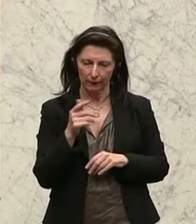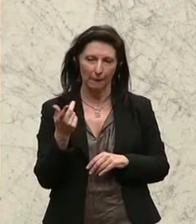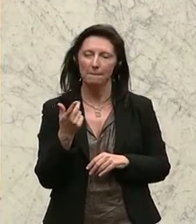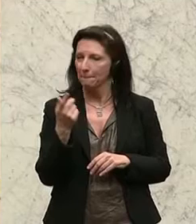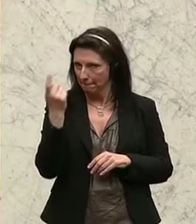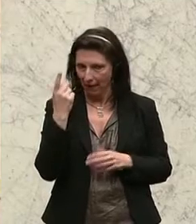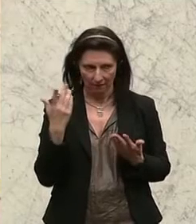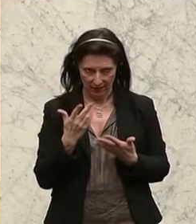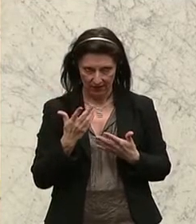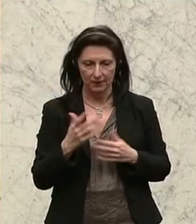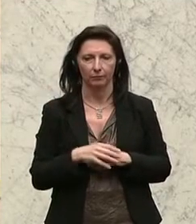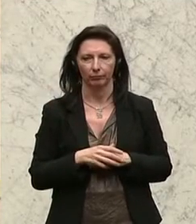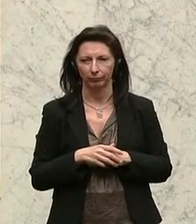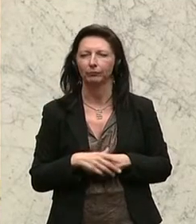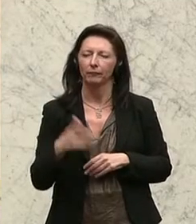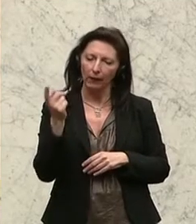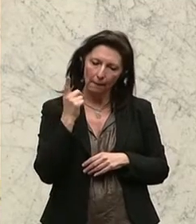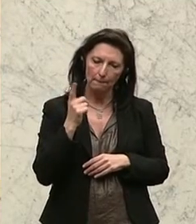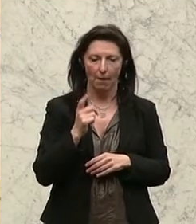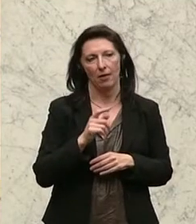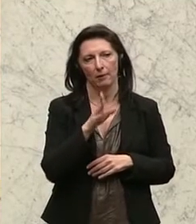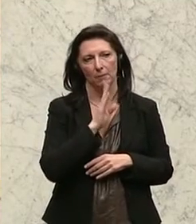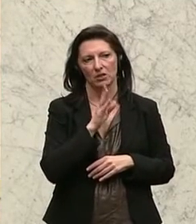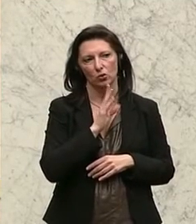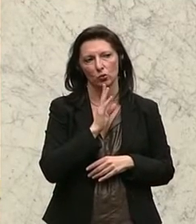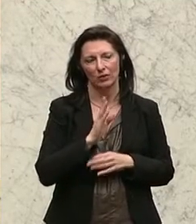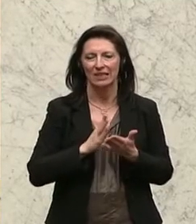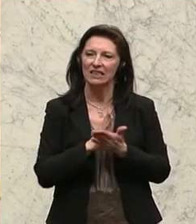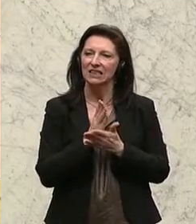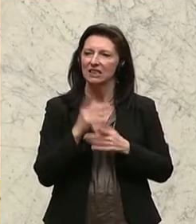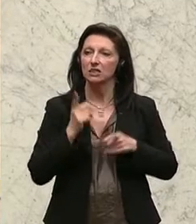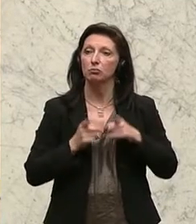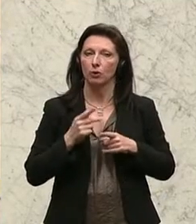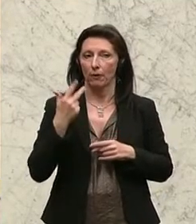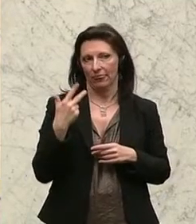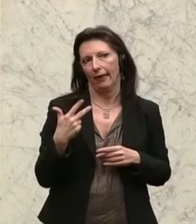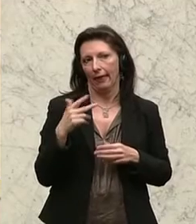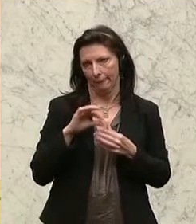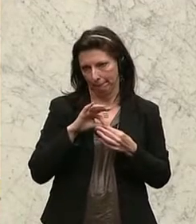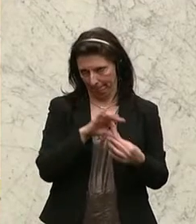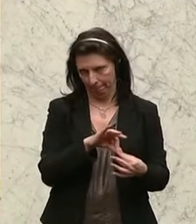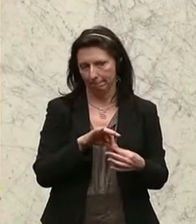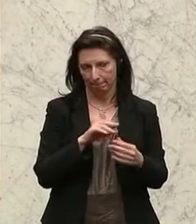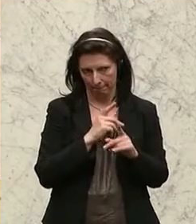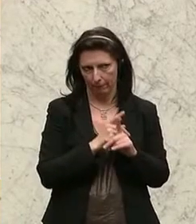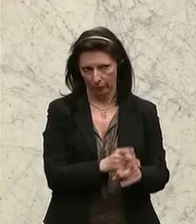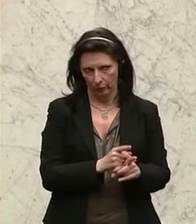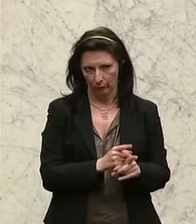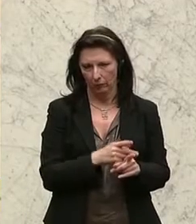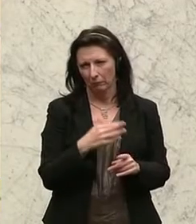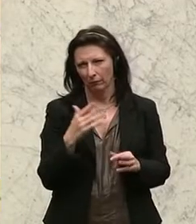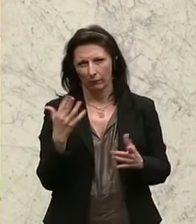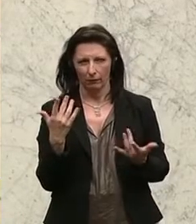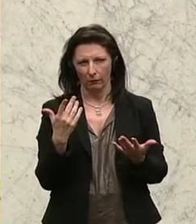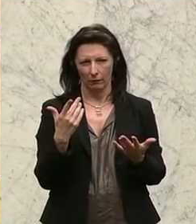hierbei um jene Pensionen, die der Dienstbestimmung 3 unterliegen. Das ist so ein bisschen ein